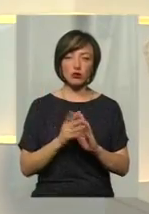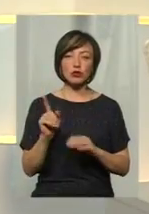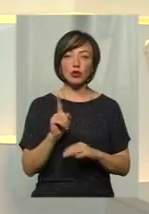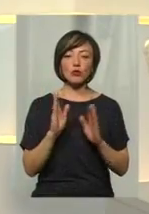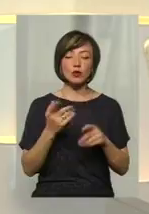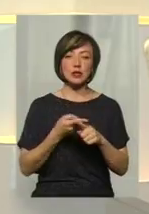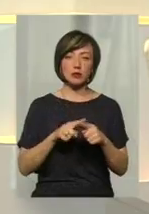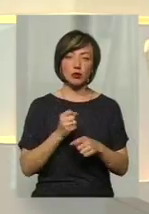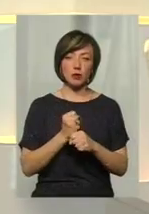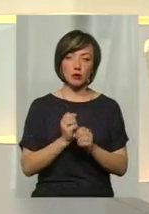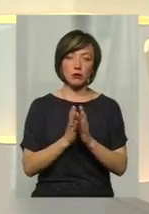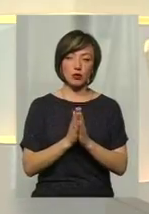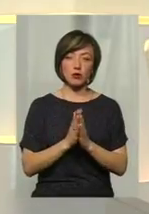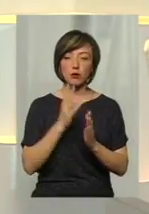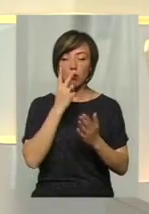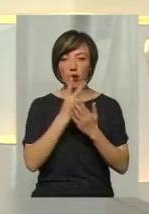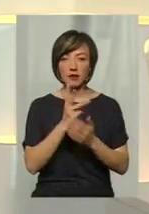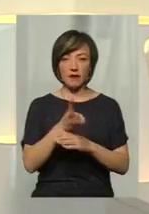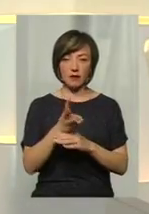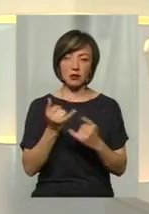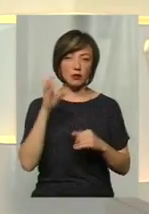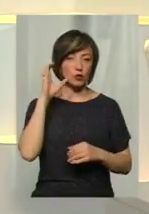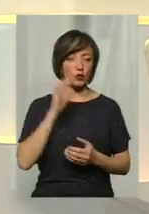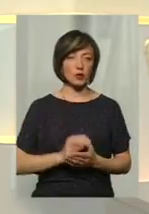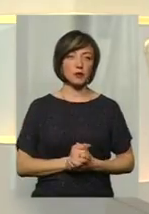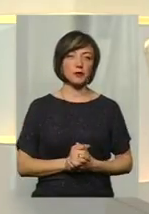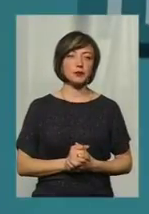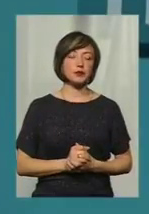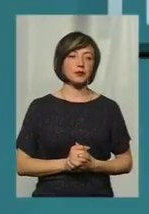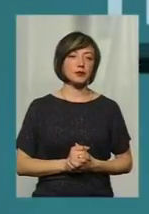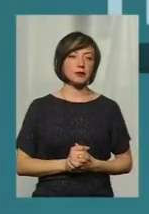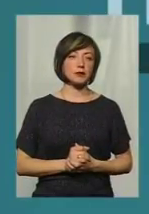будуть з цим робити? Я прошу з архівного відео зараз послухати. Прошу.